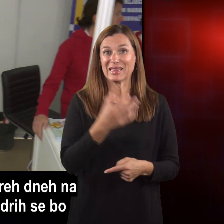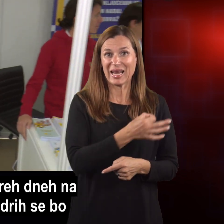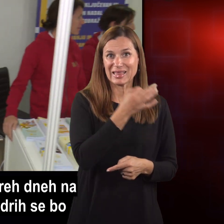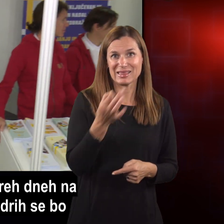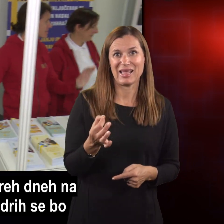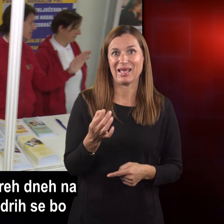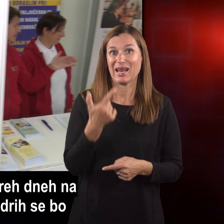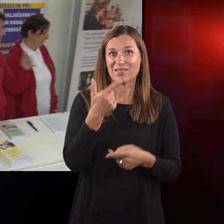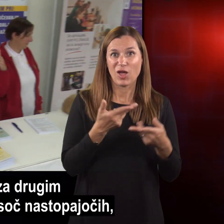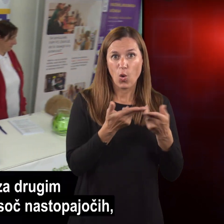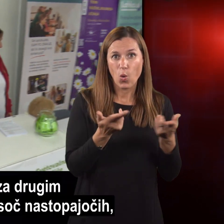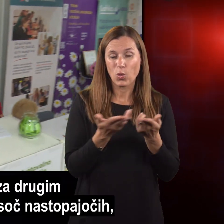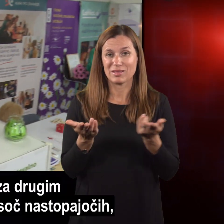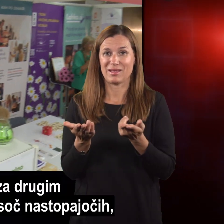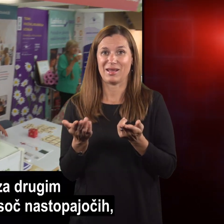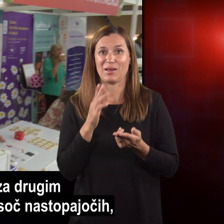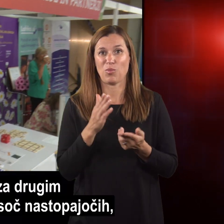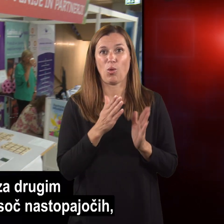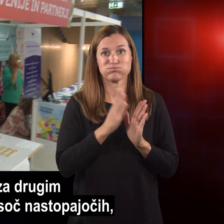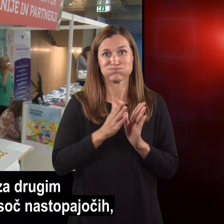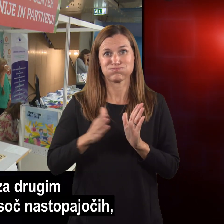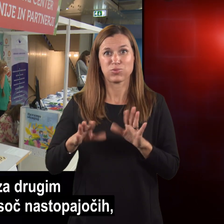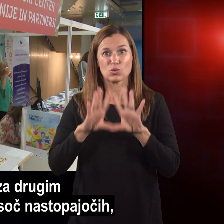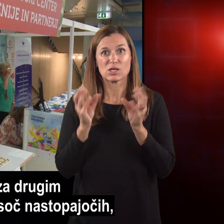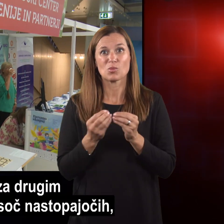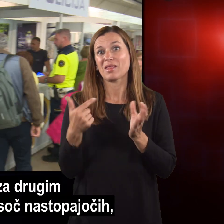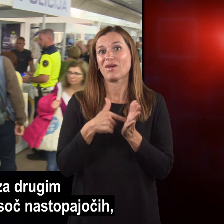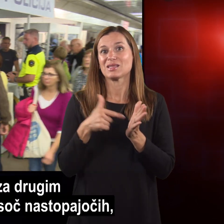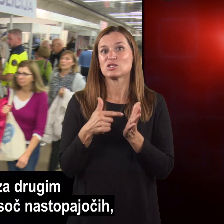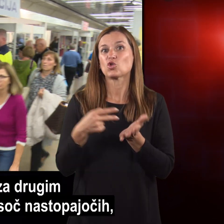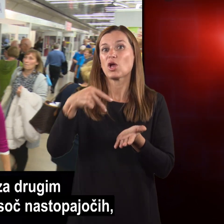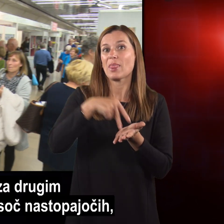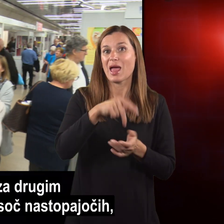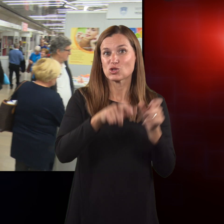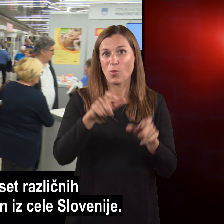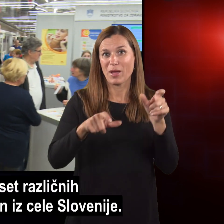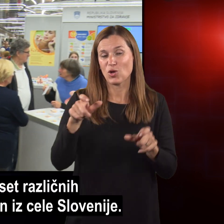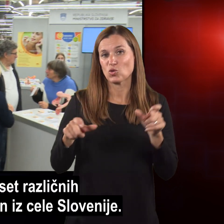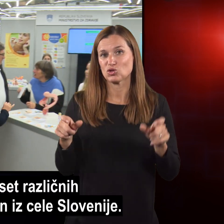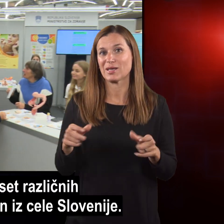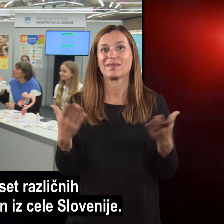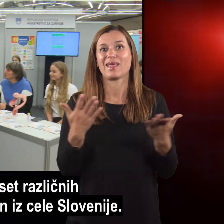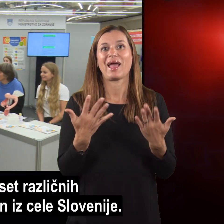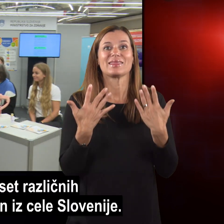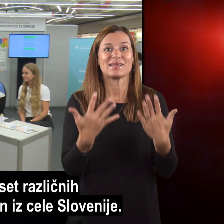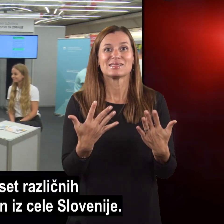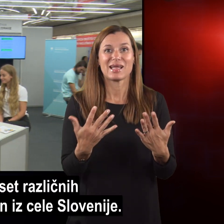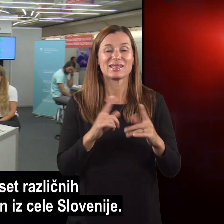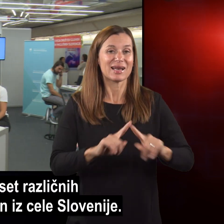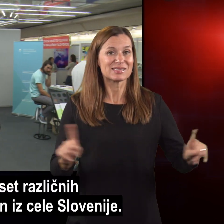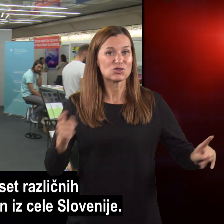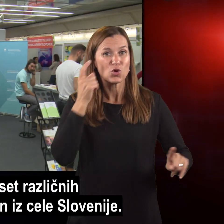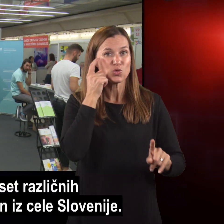odrih se bo eno za drugim zvrstilo 2 tisoč nastopajočih, nekaj deset različnih kulturnih